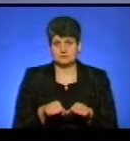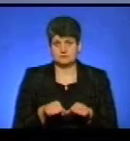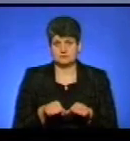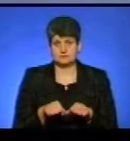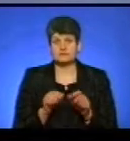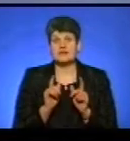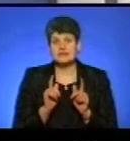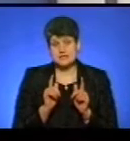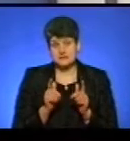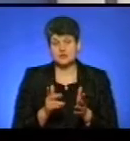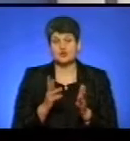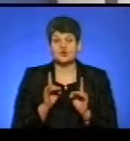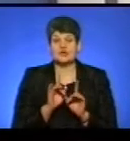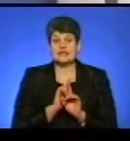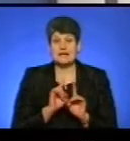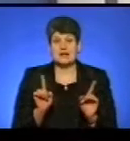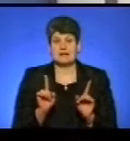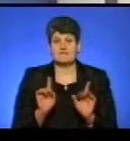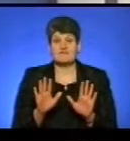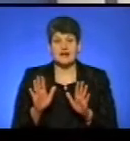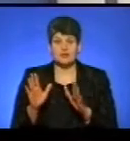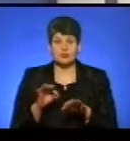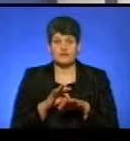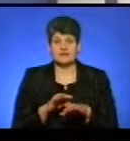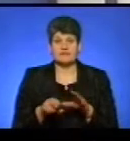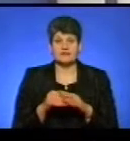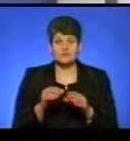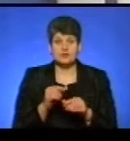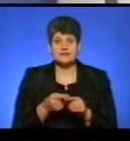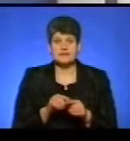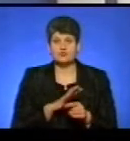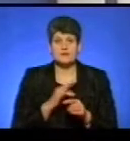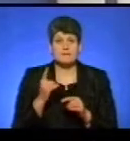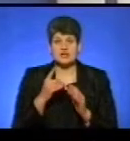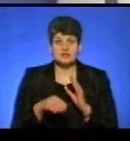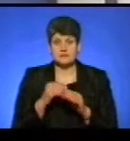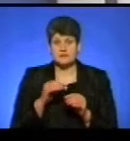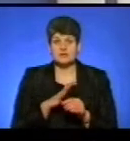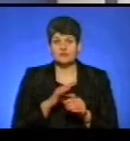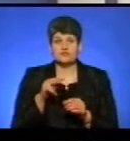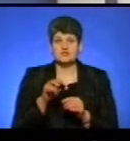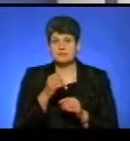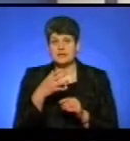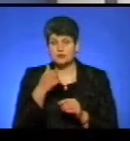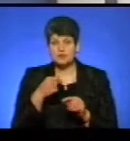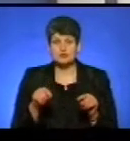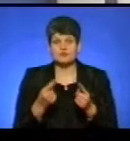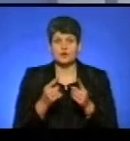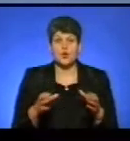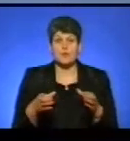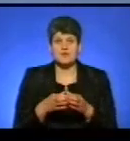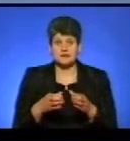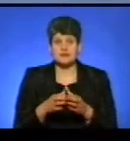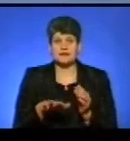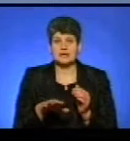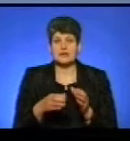Звісно, що ідеальним варіантом проведення виборів – це були перші вибори, коли було в 2015 році створення об'єднаних треріальних громад. Вони